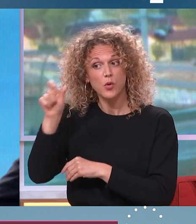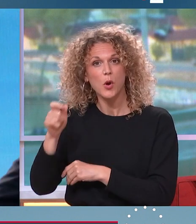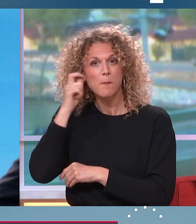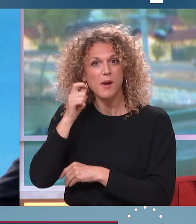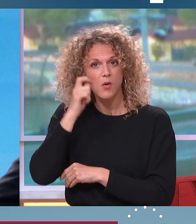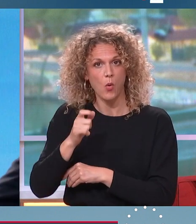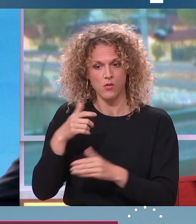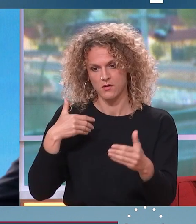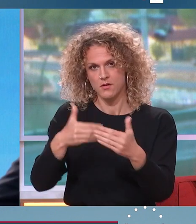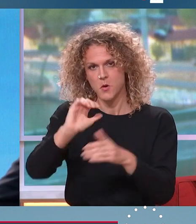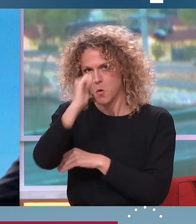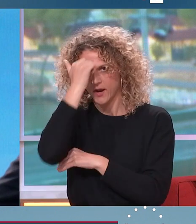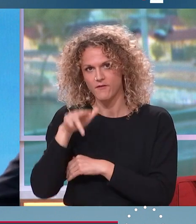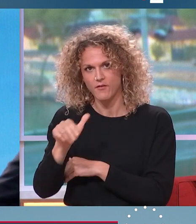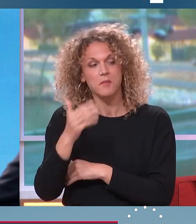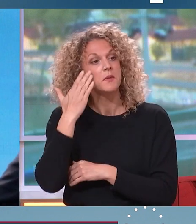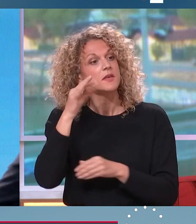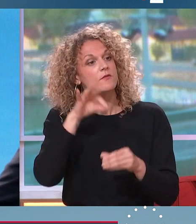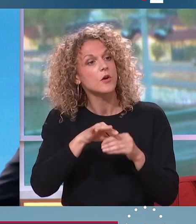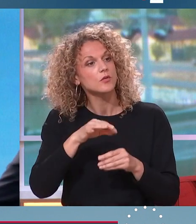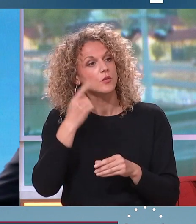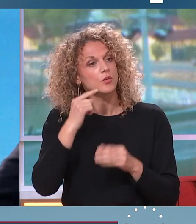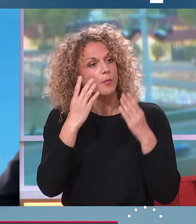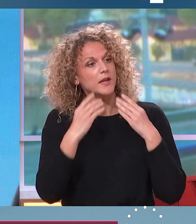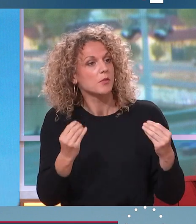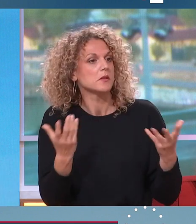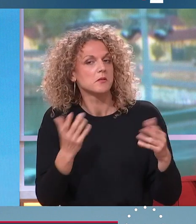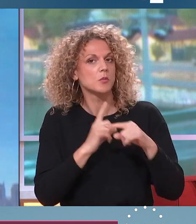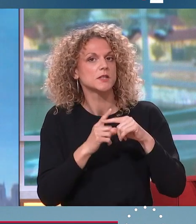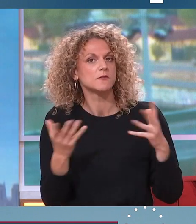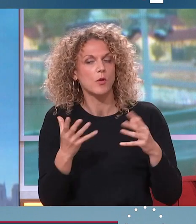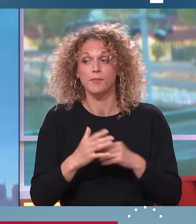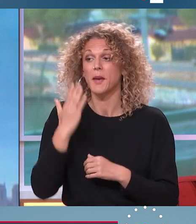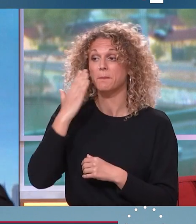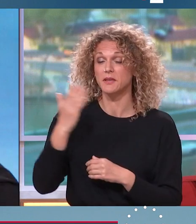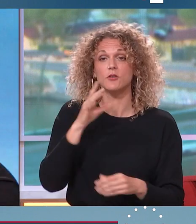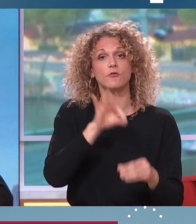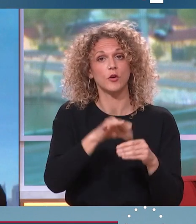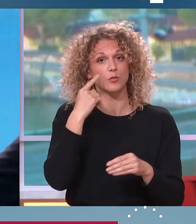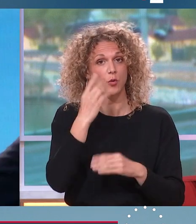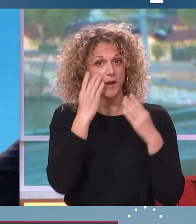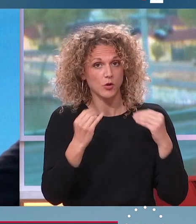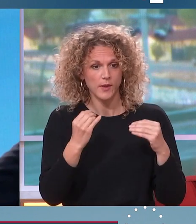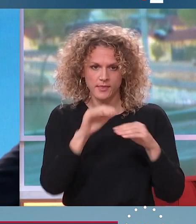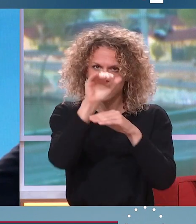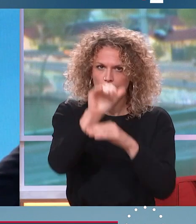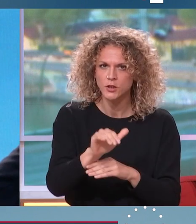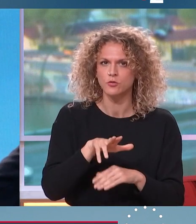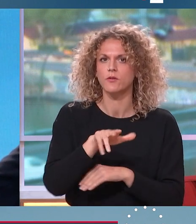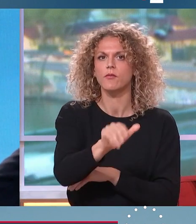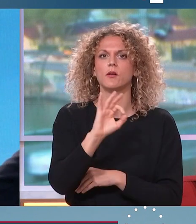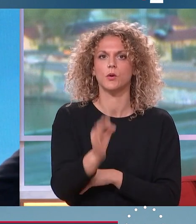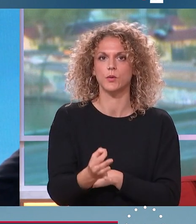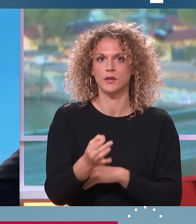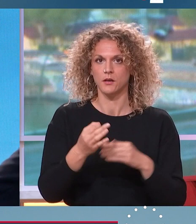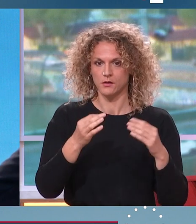reprocher d'avoir voté Macron. votent Marine Le Pen pour donner aussi des arguments positifs ? Eh bien ils auront la protection. Ils auront la protection de